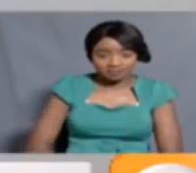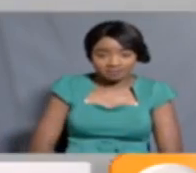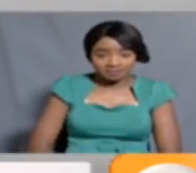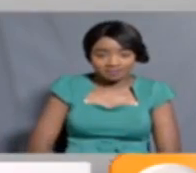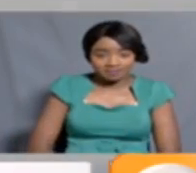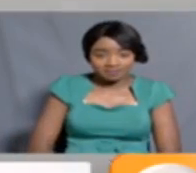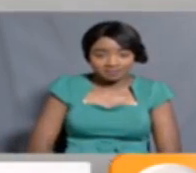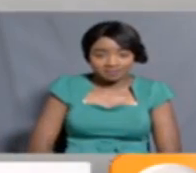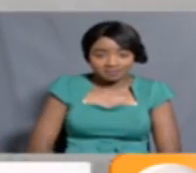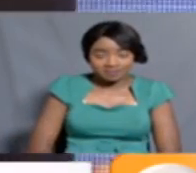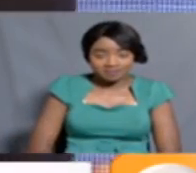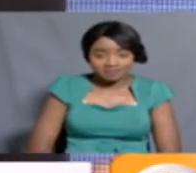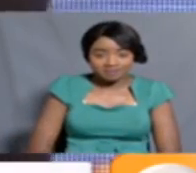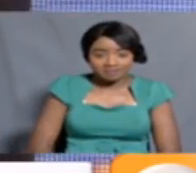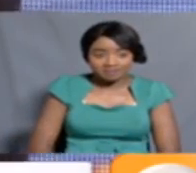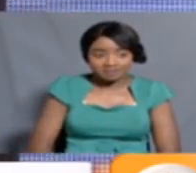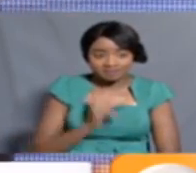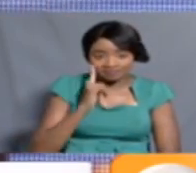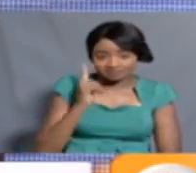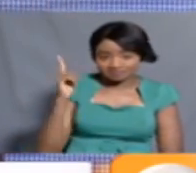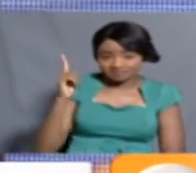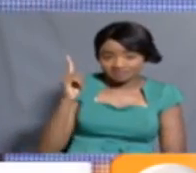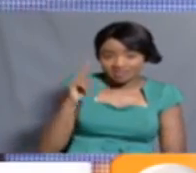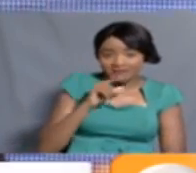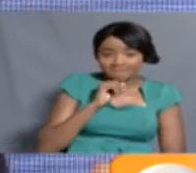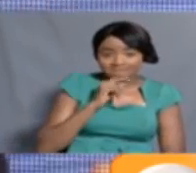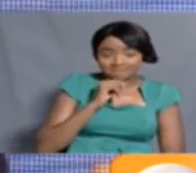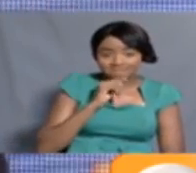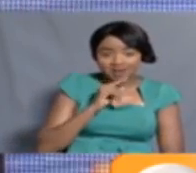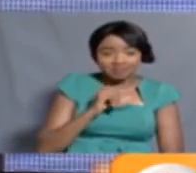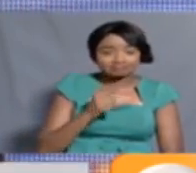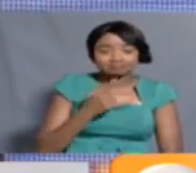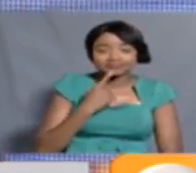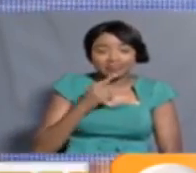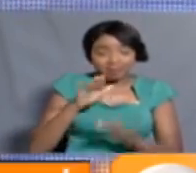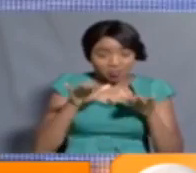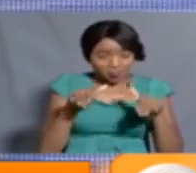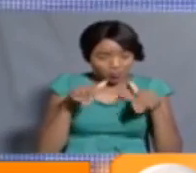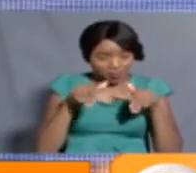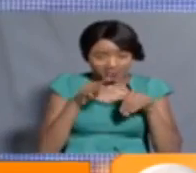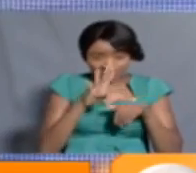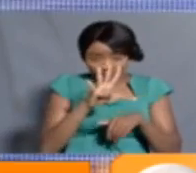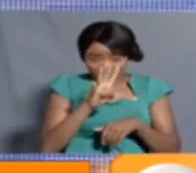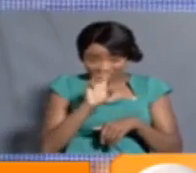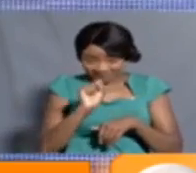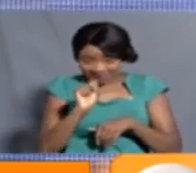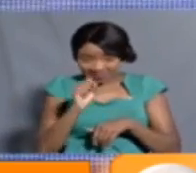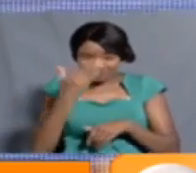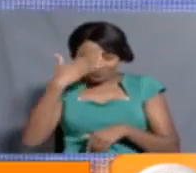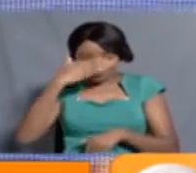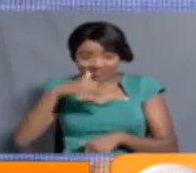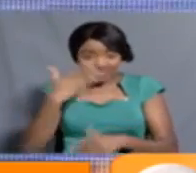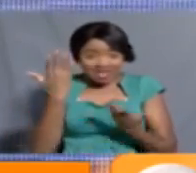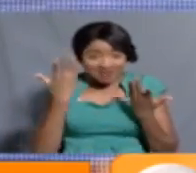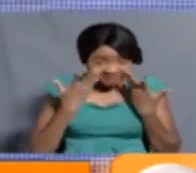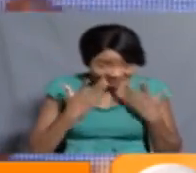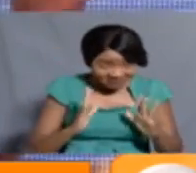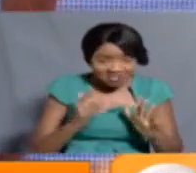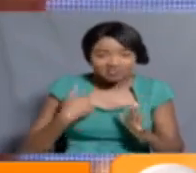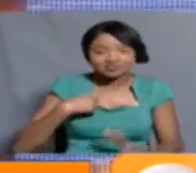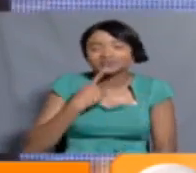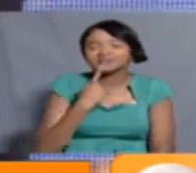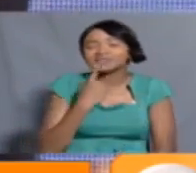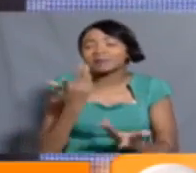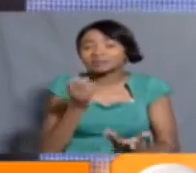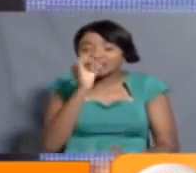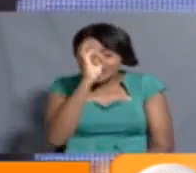mkurugenzi watume hiyo. We are waiting for the 545 days to end. We will say, unless you have